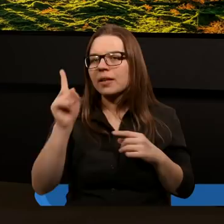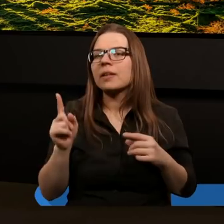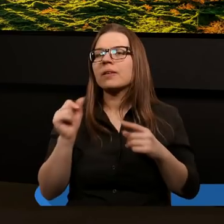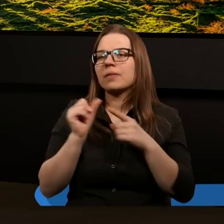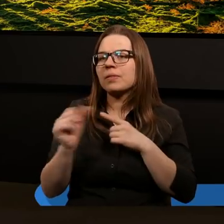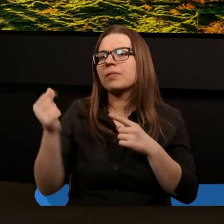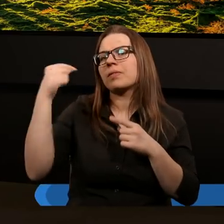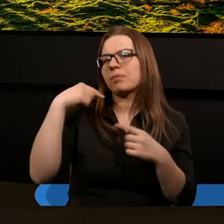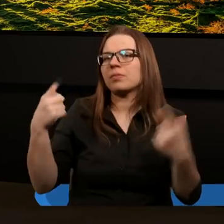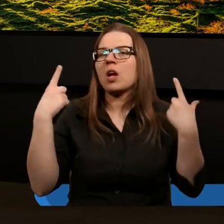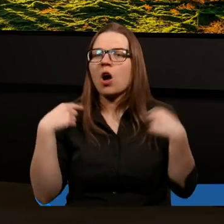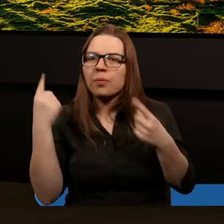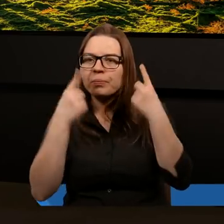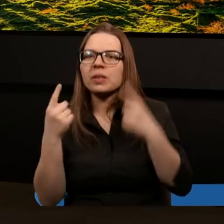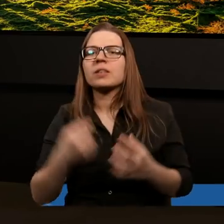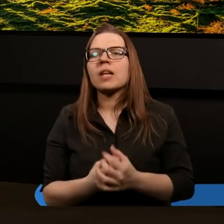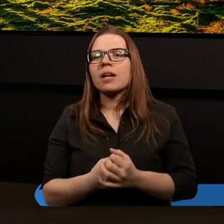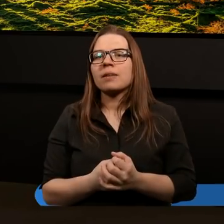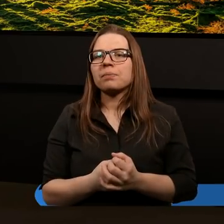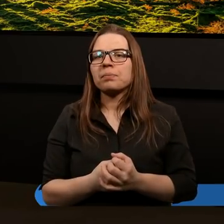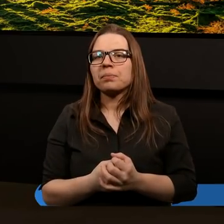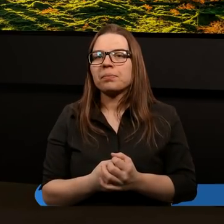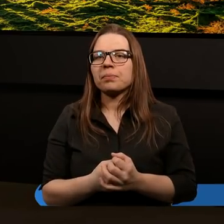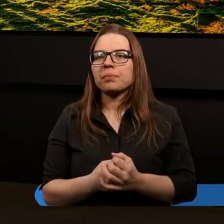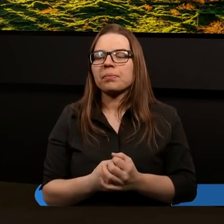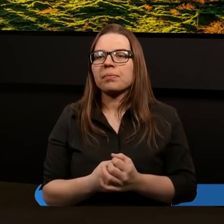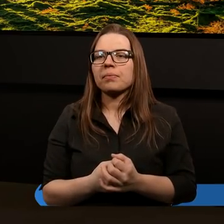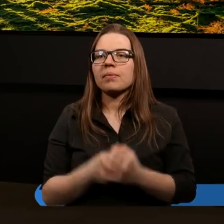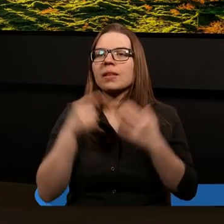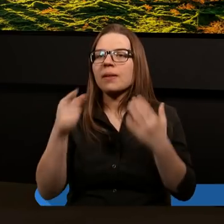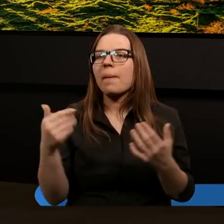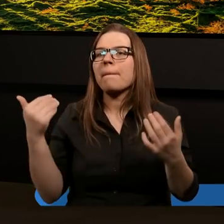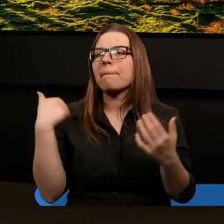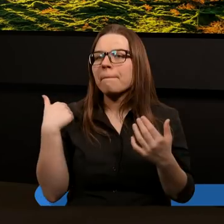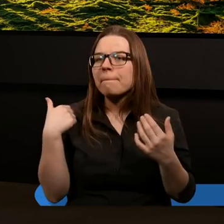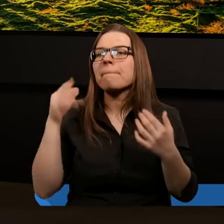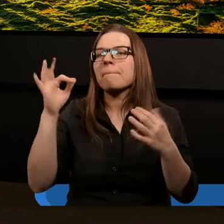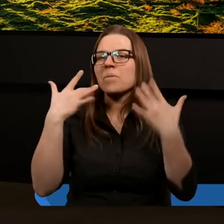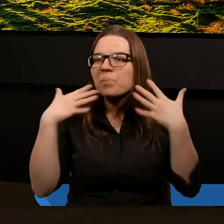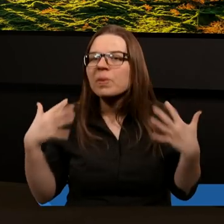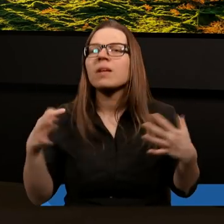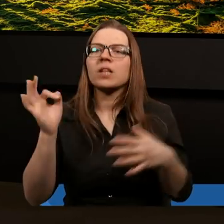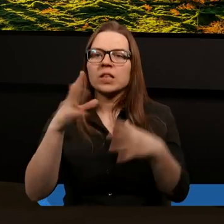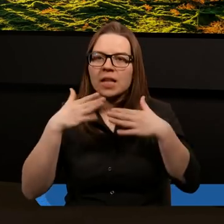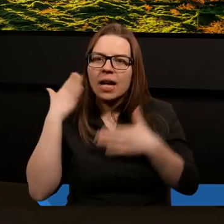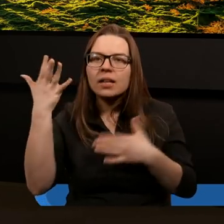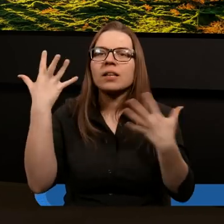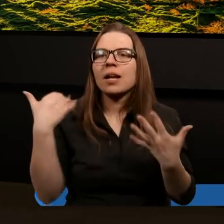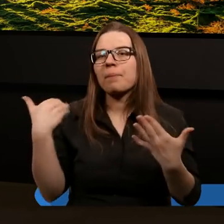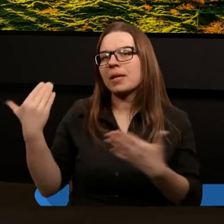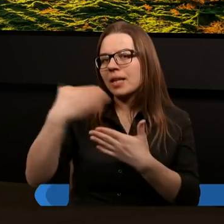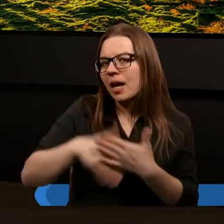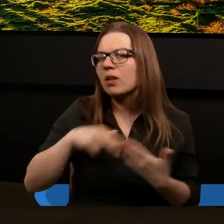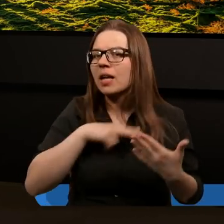Twoim osobistym życiem. Z tą ufnością i z tą radością i z tą nadzieją chcielibyśmy